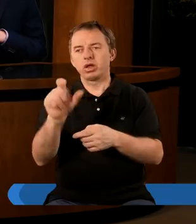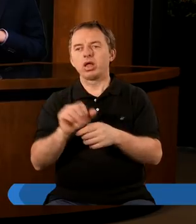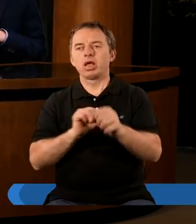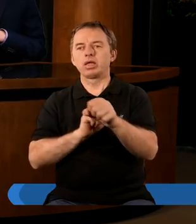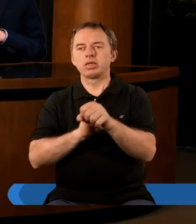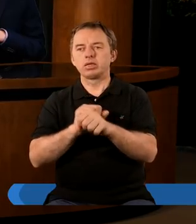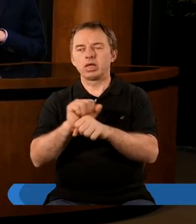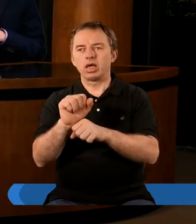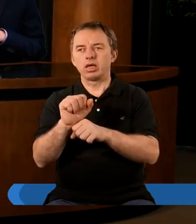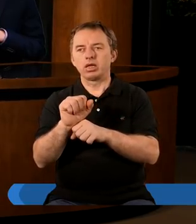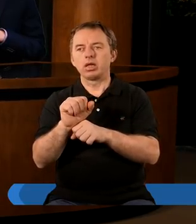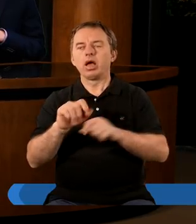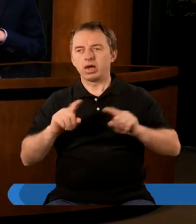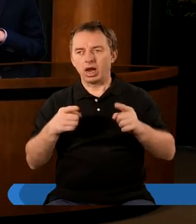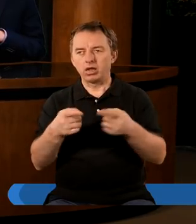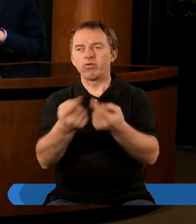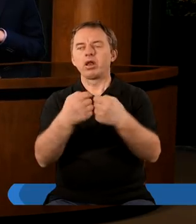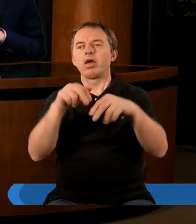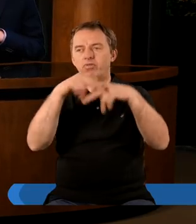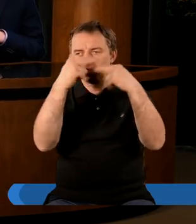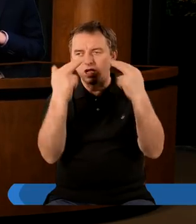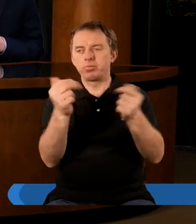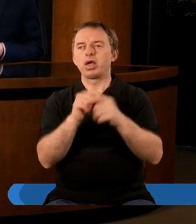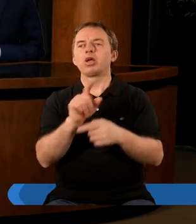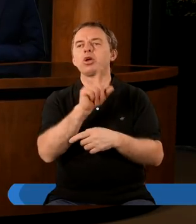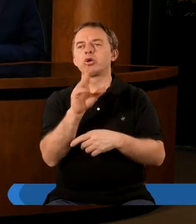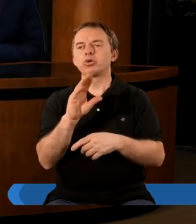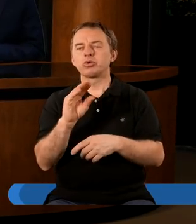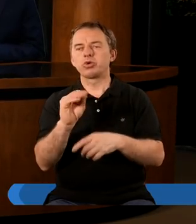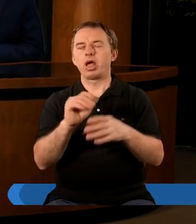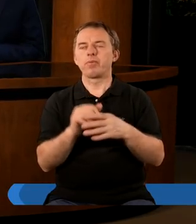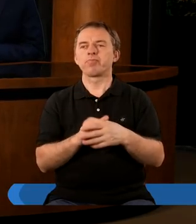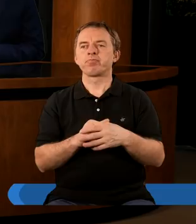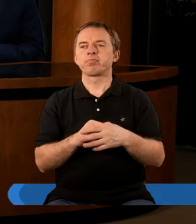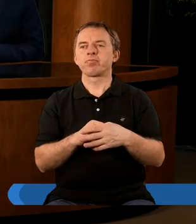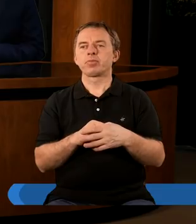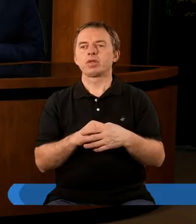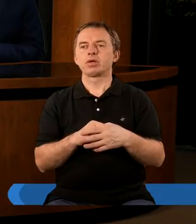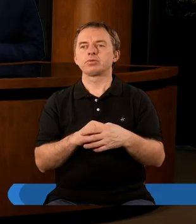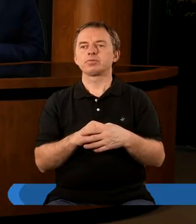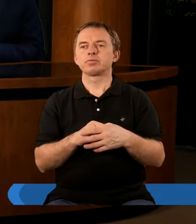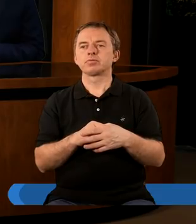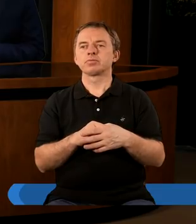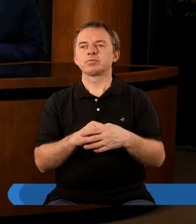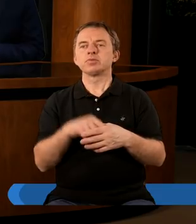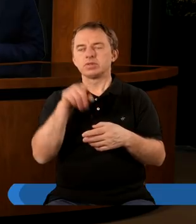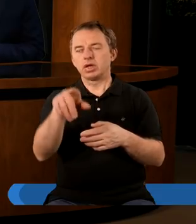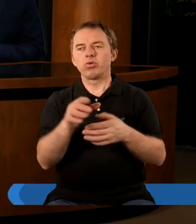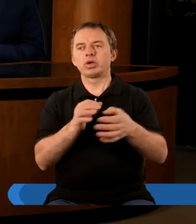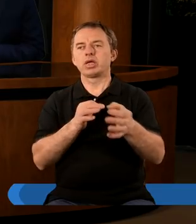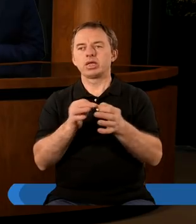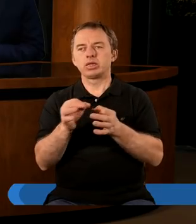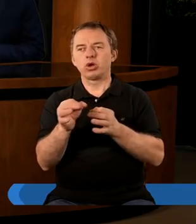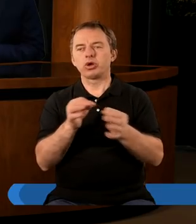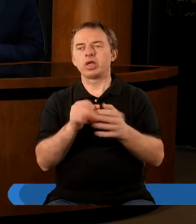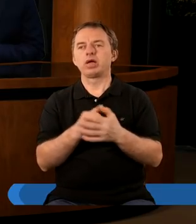jest realizowane w niebie, tak? Że On otwierając tą historię,